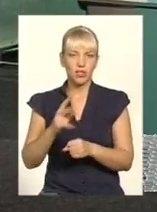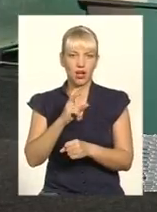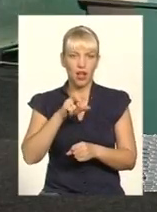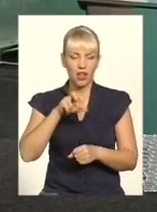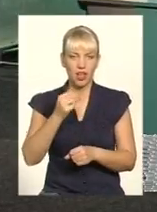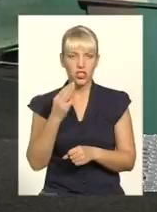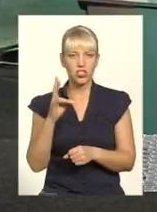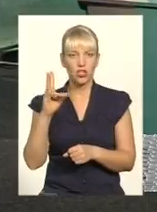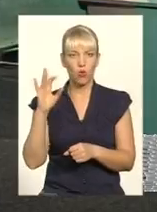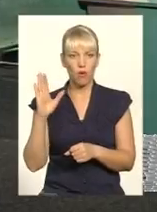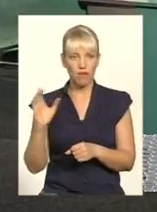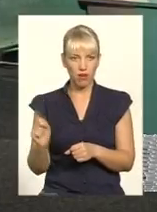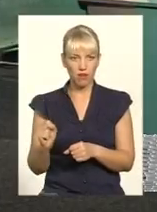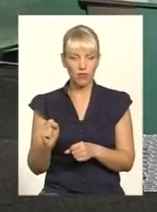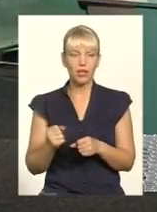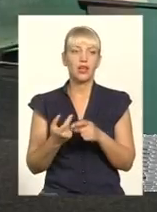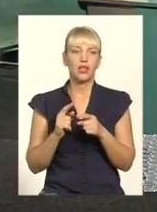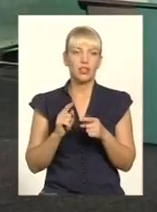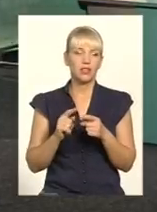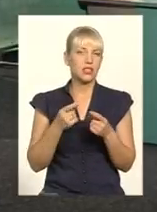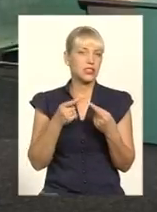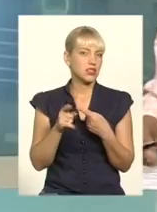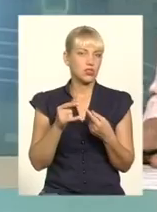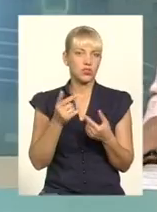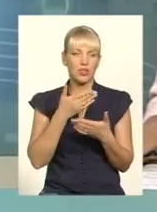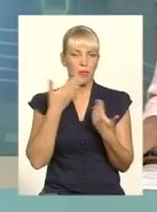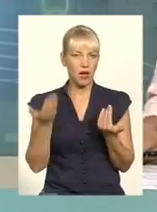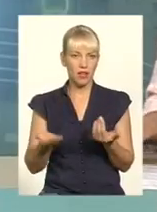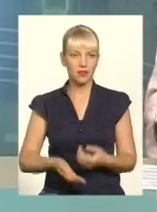в наших збройних силах. Тобто різниці немає.